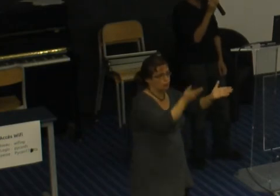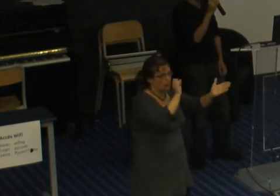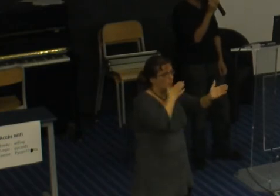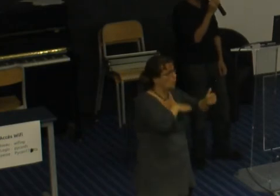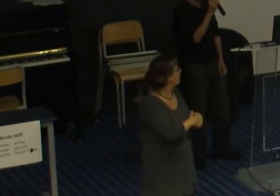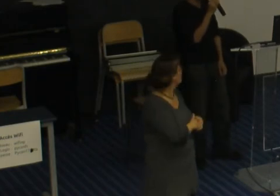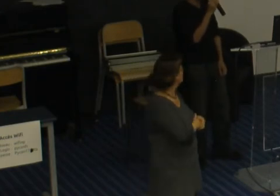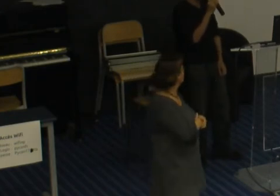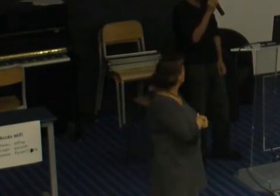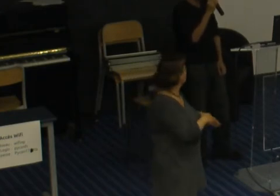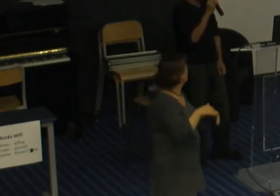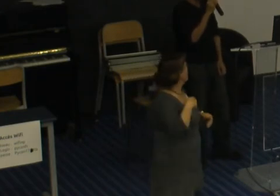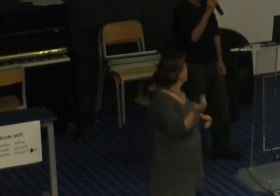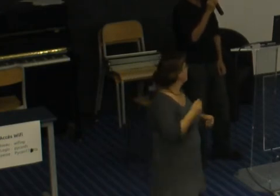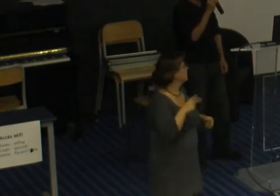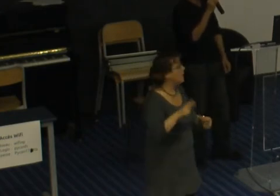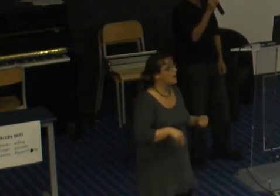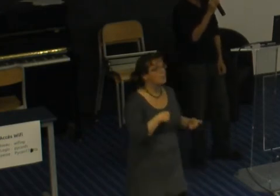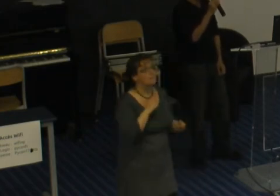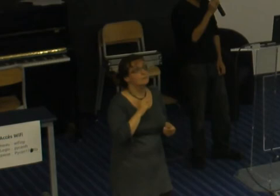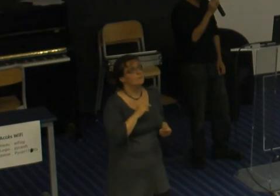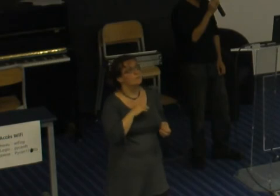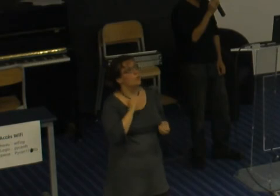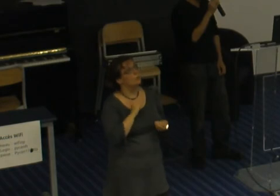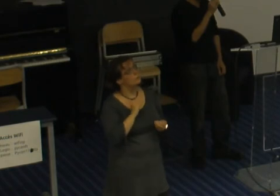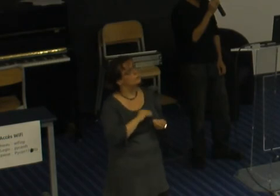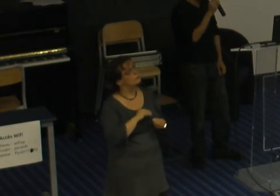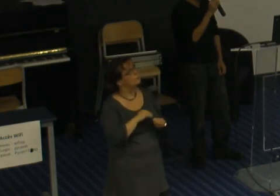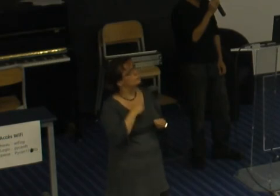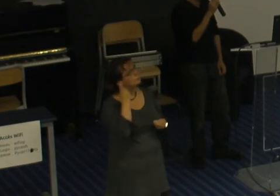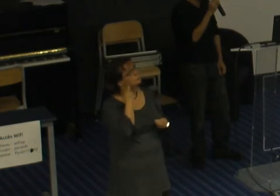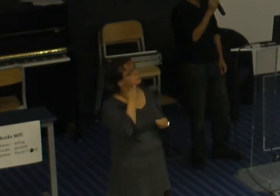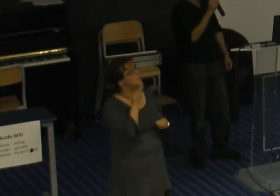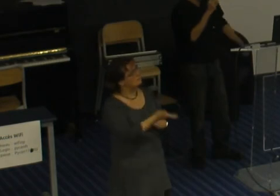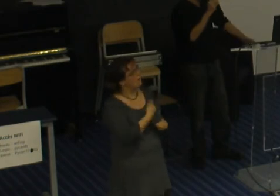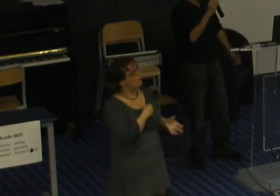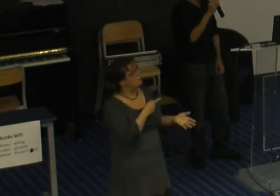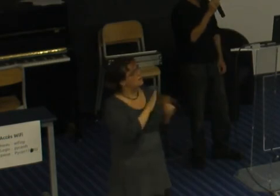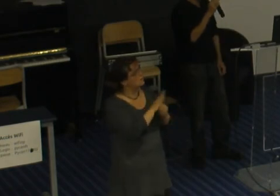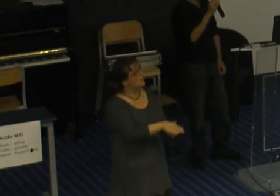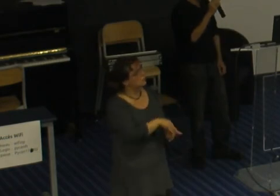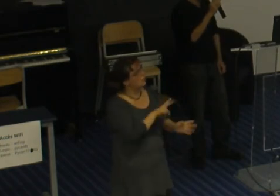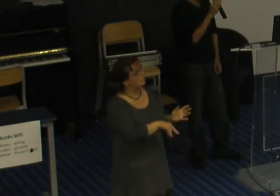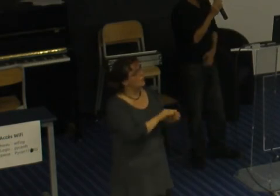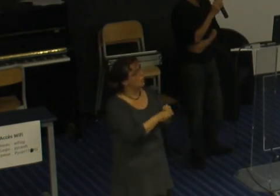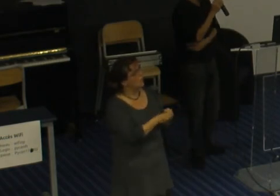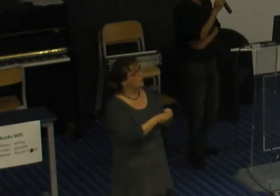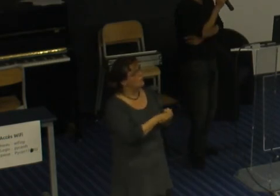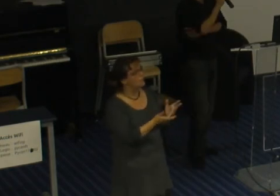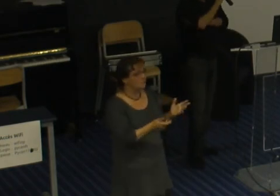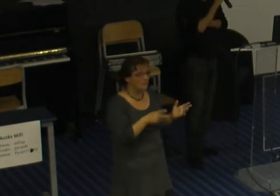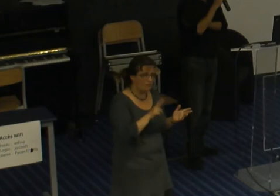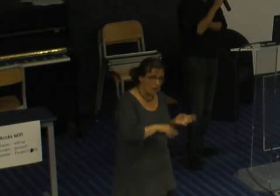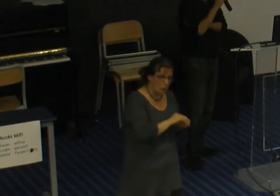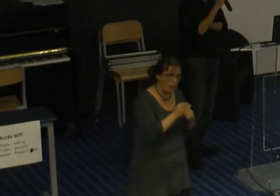que c'est un problème ? bah oui quand on ne fait pas face à ces problèmes pourquoi changer les choses ? bah en